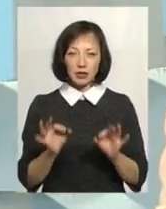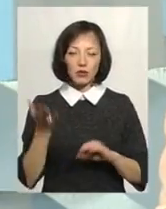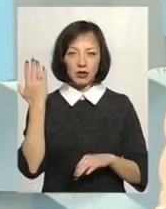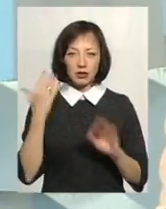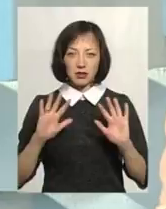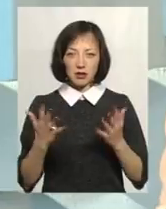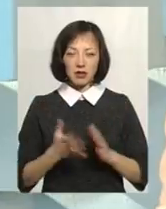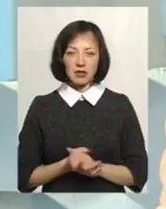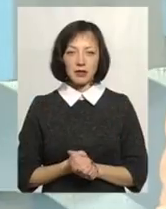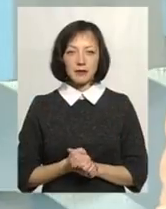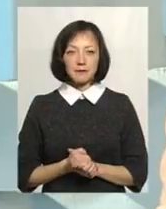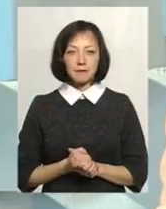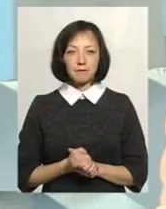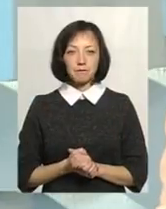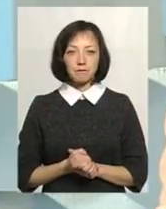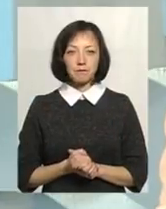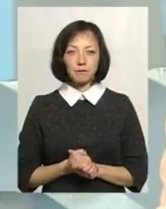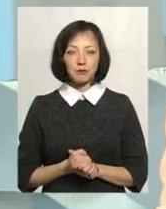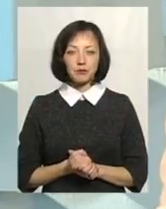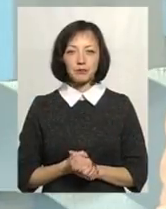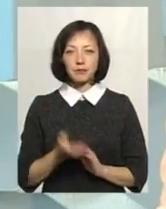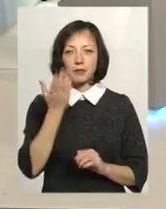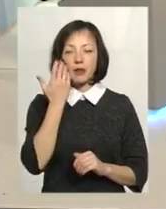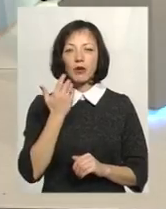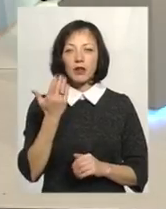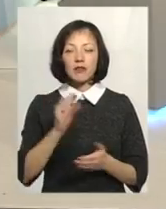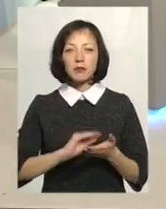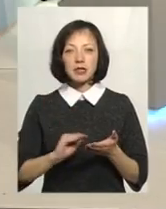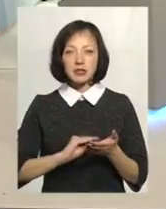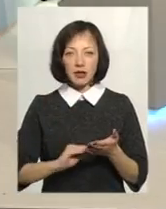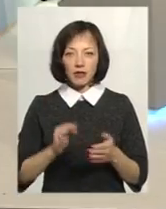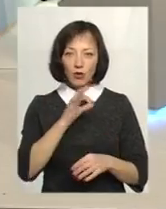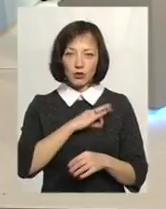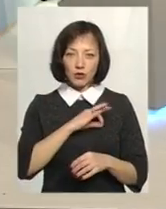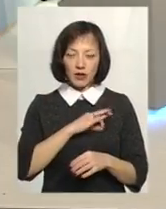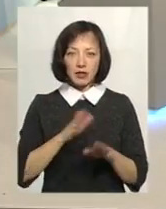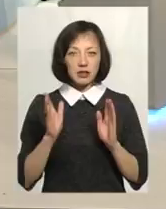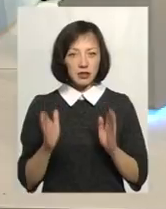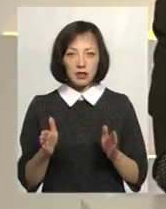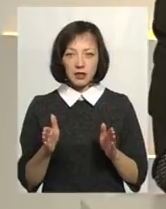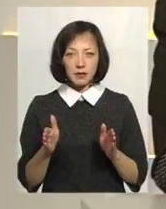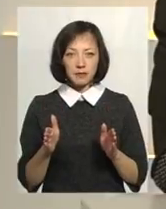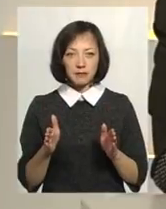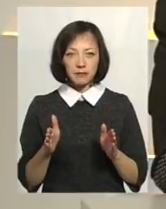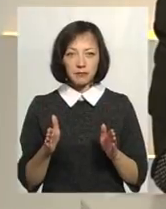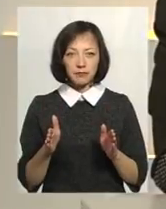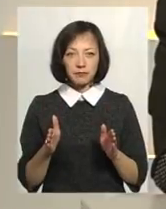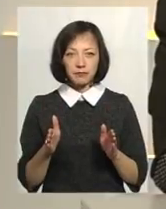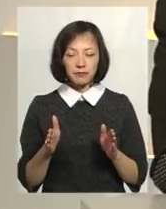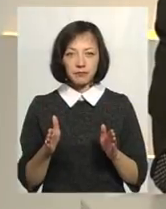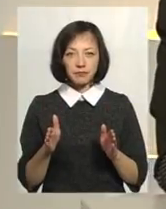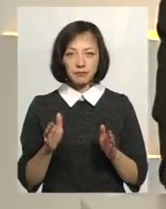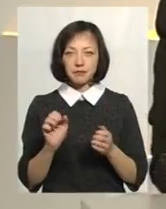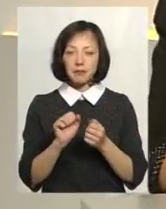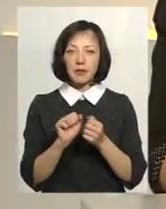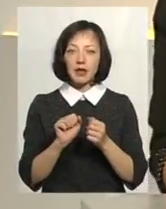сталася в той час. Коли ви писали роботу, ви користувалися тільки тими матеріалами, які надавав